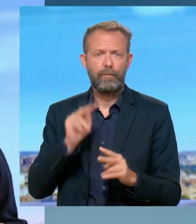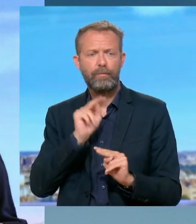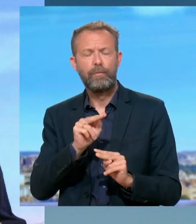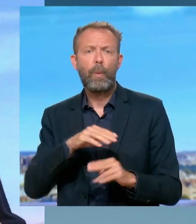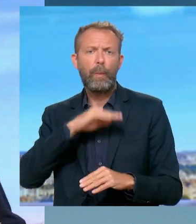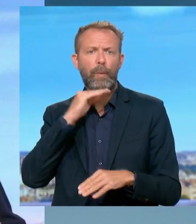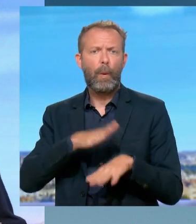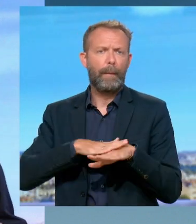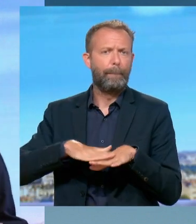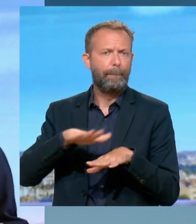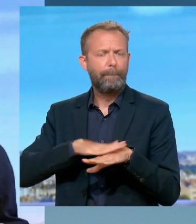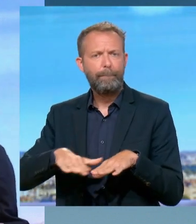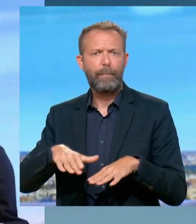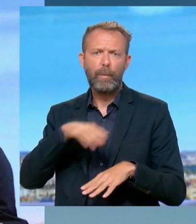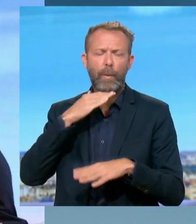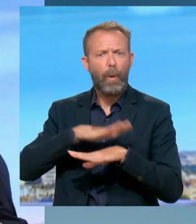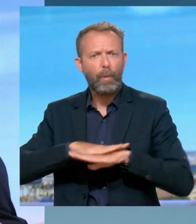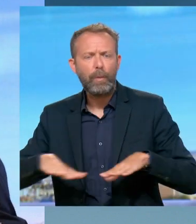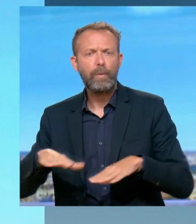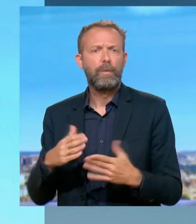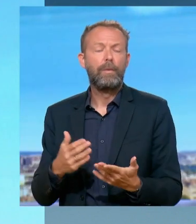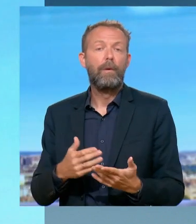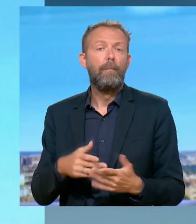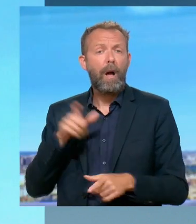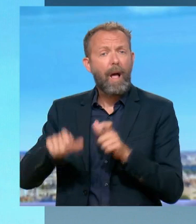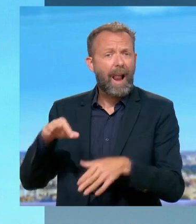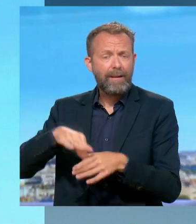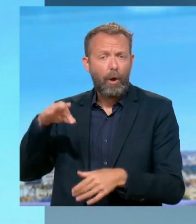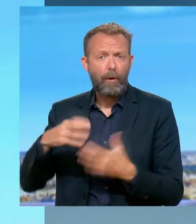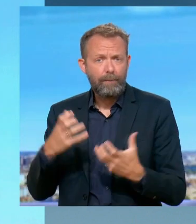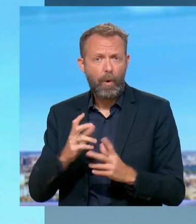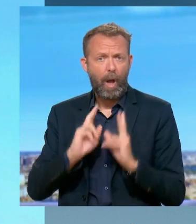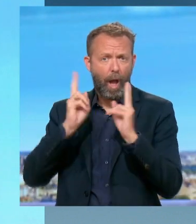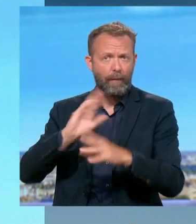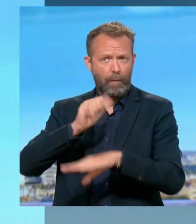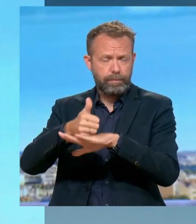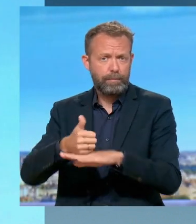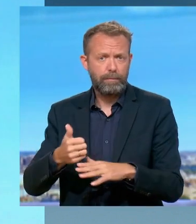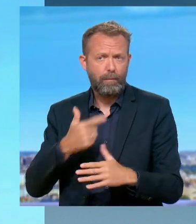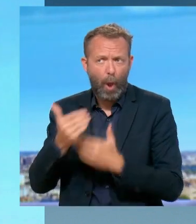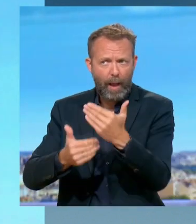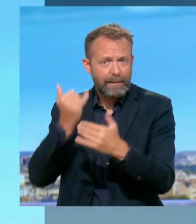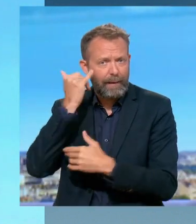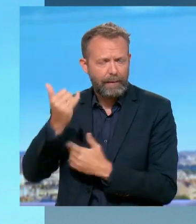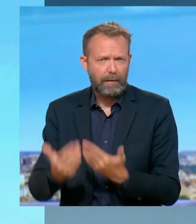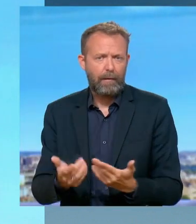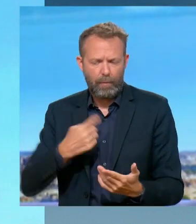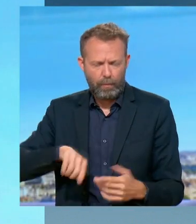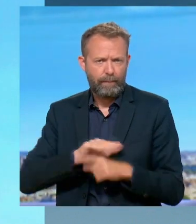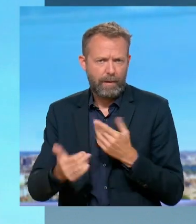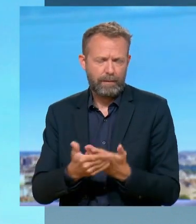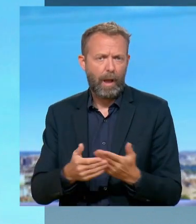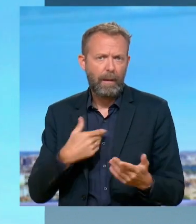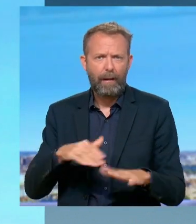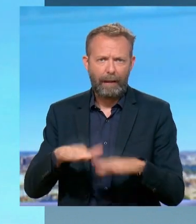trouver un peu trop polissés dans votre combat ? Non, nos électeurs attendent que nos idées arrivent au pouvoir et qu'elles progressent. Et on fait tout cela sans casser